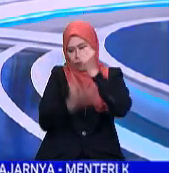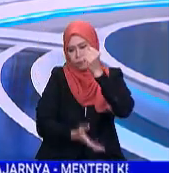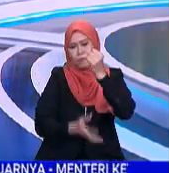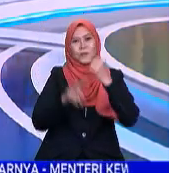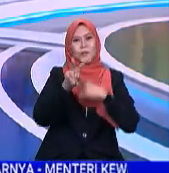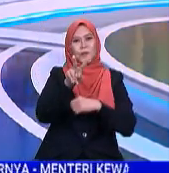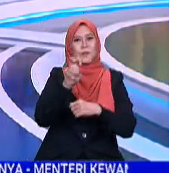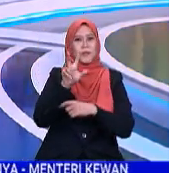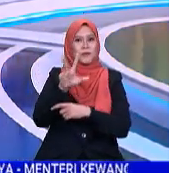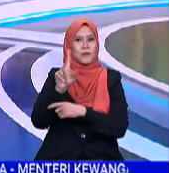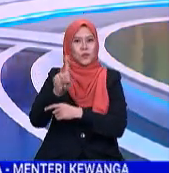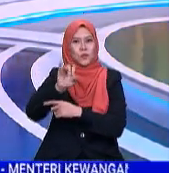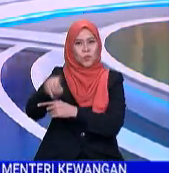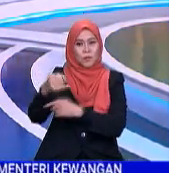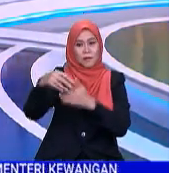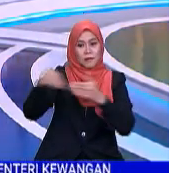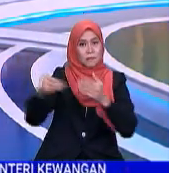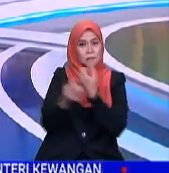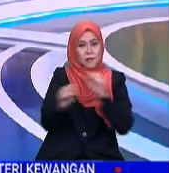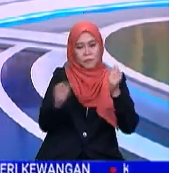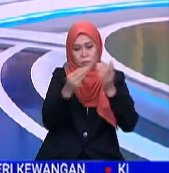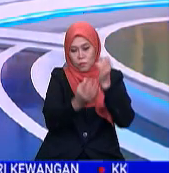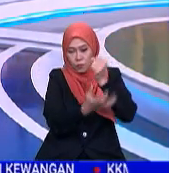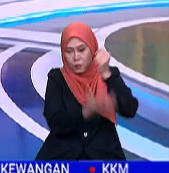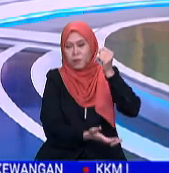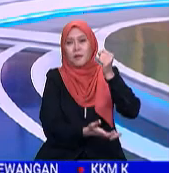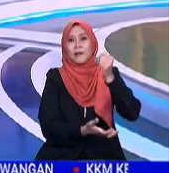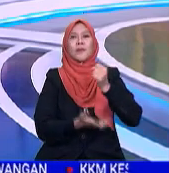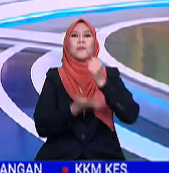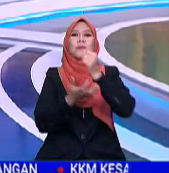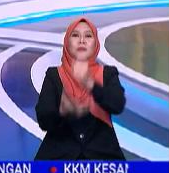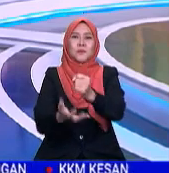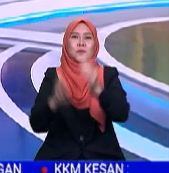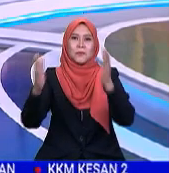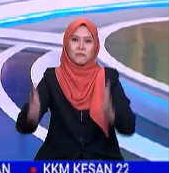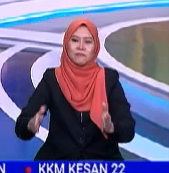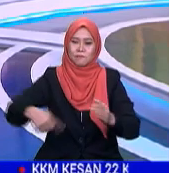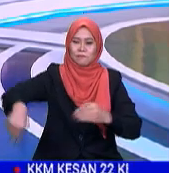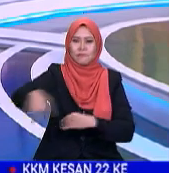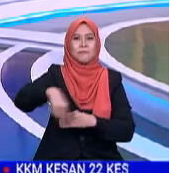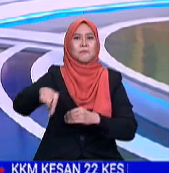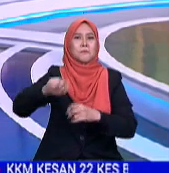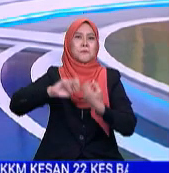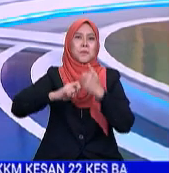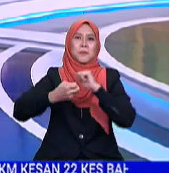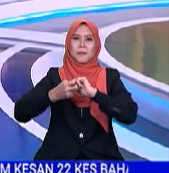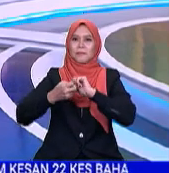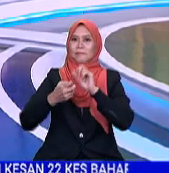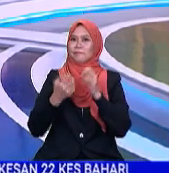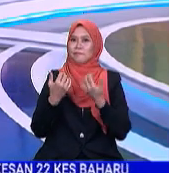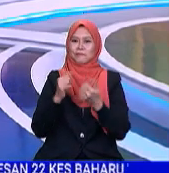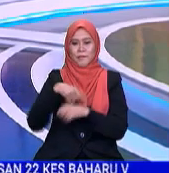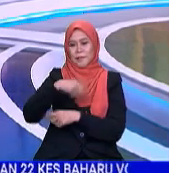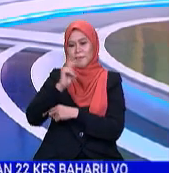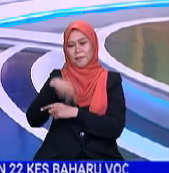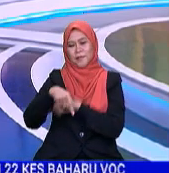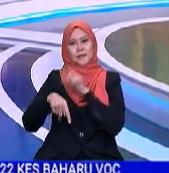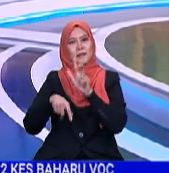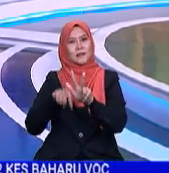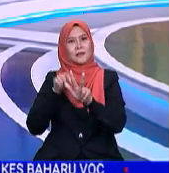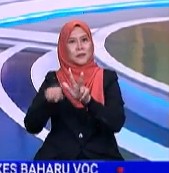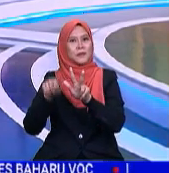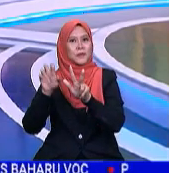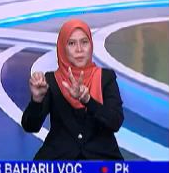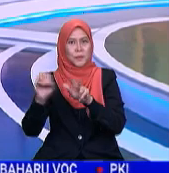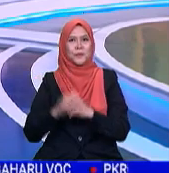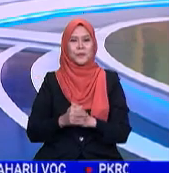RM231 juta khusus bagi membantu golongan yang terjejas sepanjang pelaksanaan PKP 3.0. Menterinya,